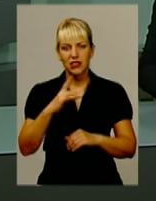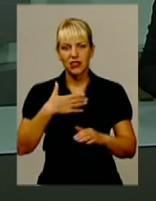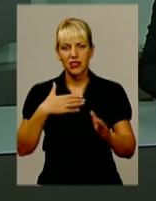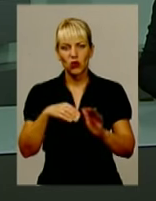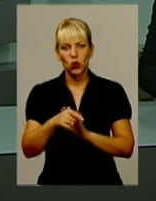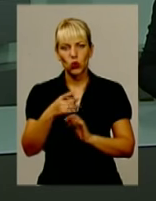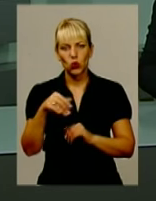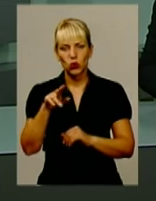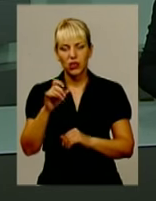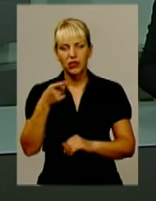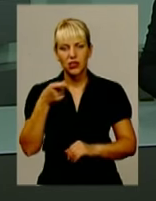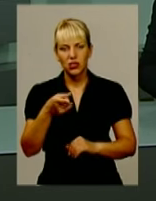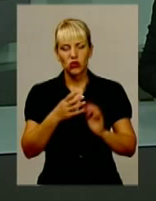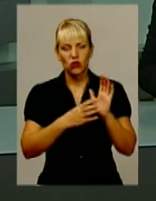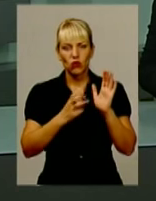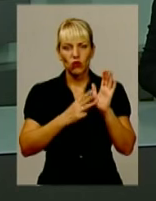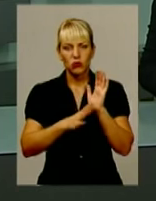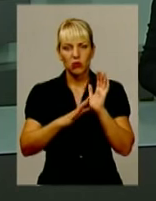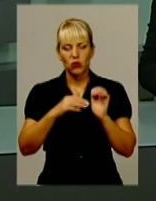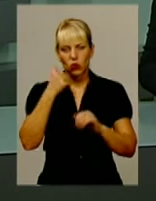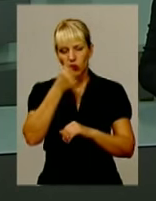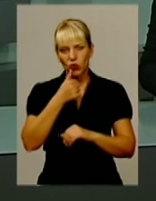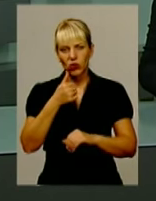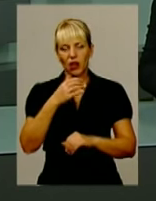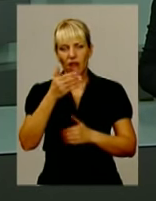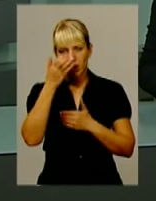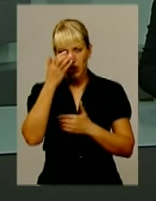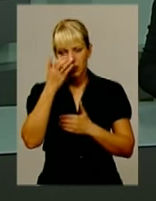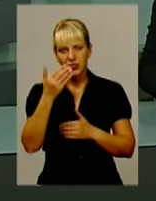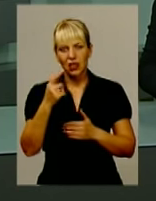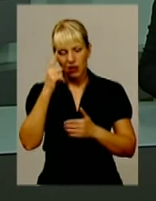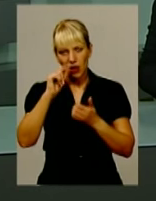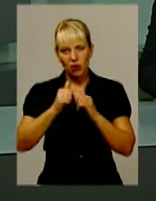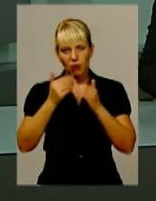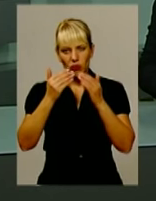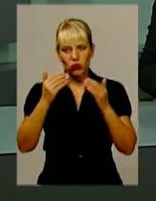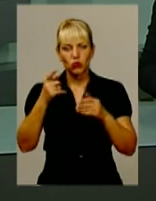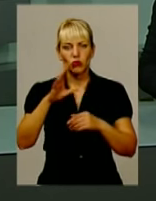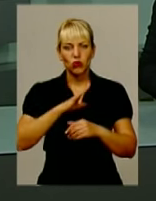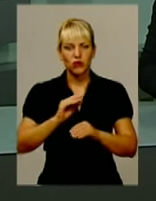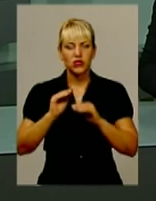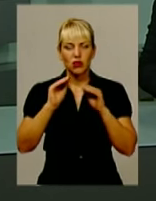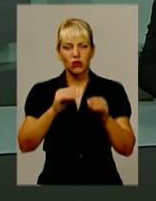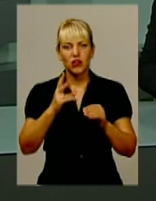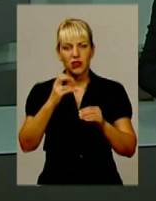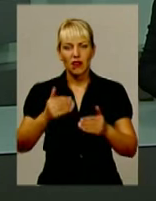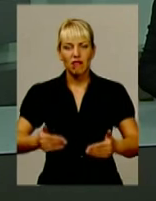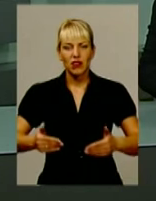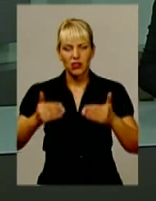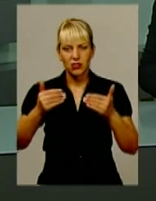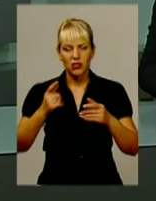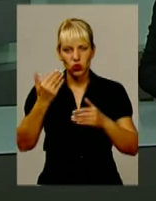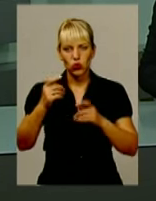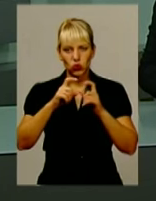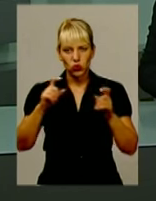1985 року в Афганістані. Меморіальну дошку його пам'яті встановили на фасаді місцевої школи. Окрім батьків, на